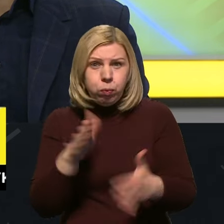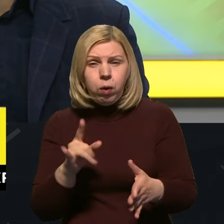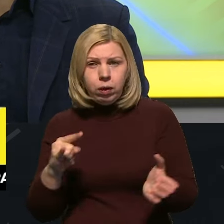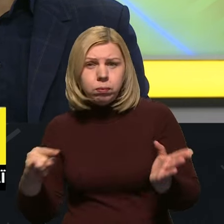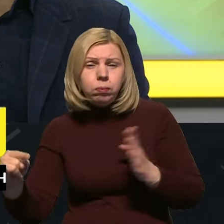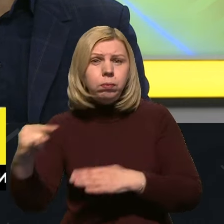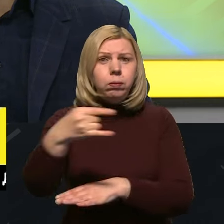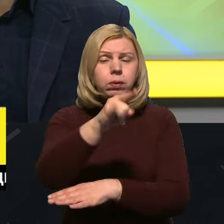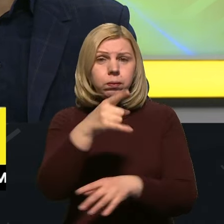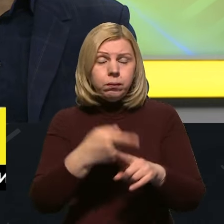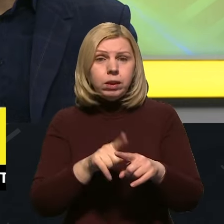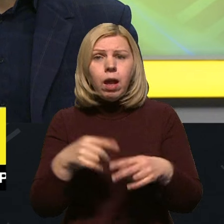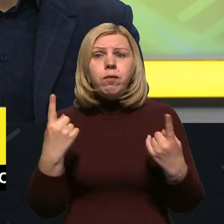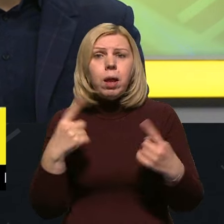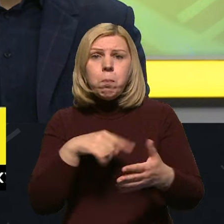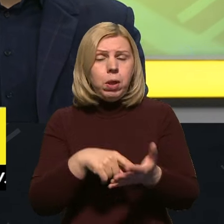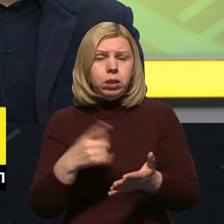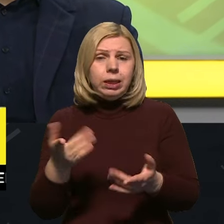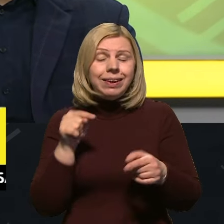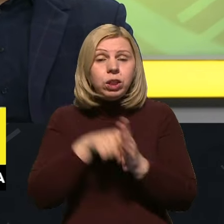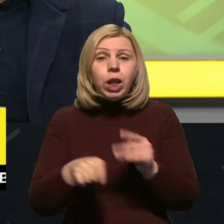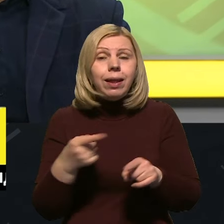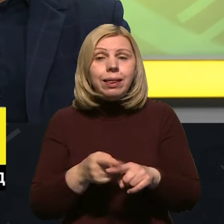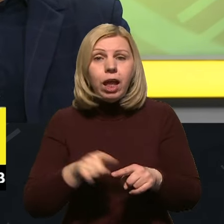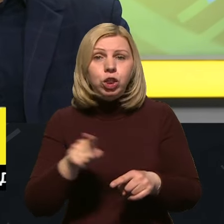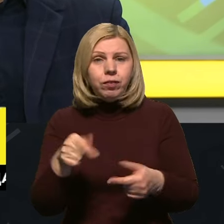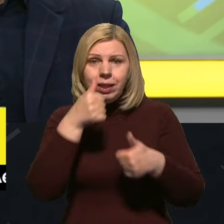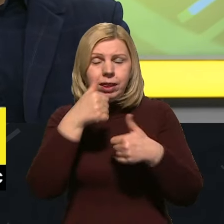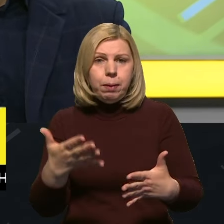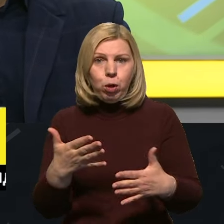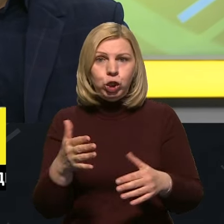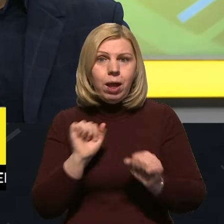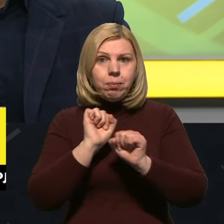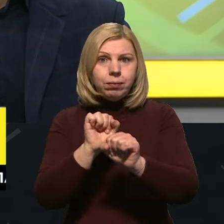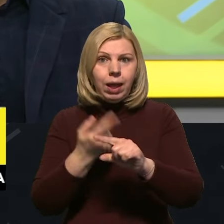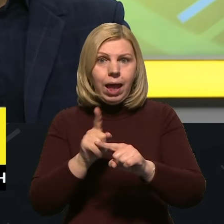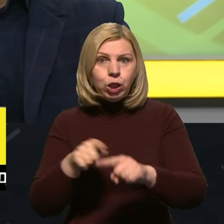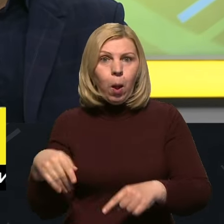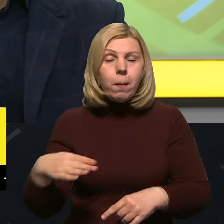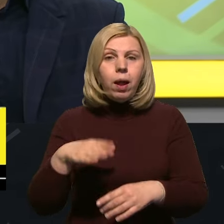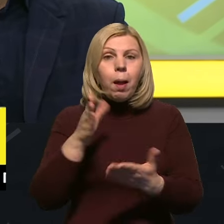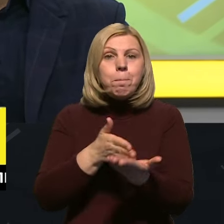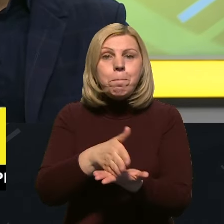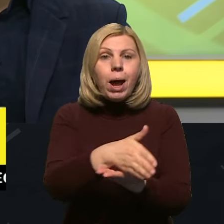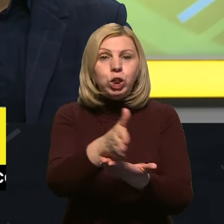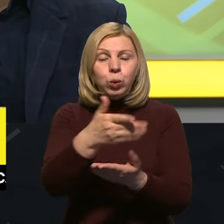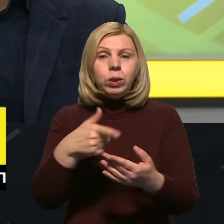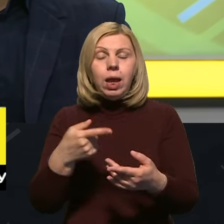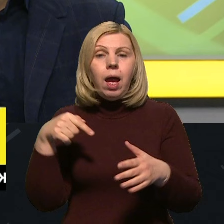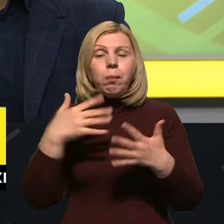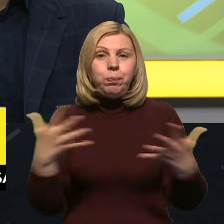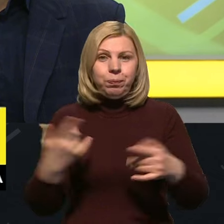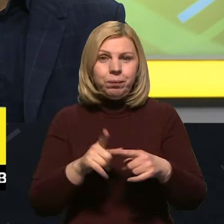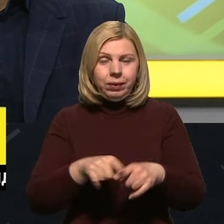як і інші великі міста. Це означає те, що вони не можуть прикрити цей маршрут. Більше того, оцей промисловий